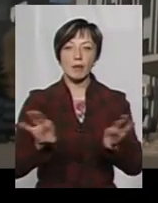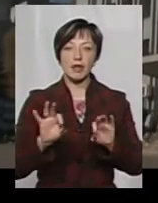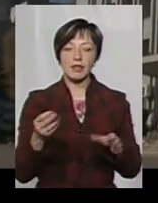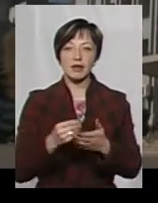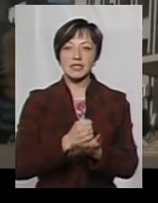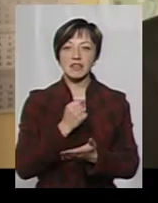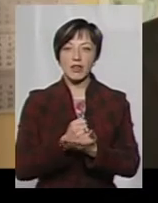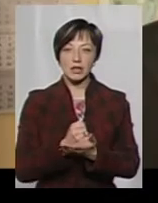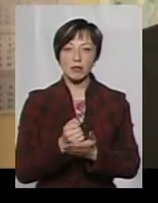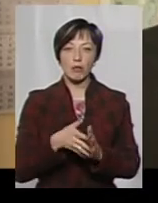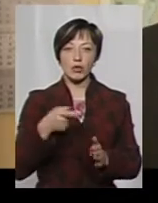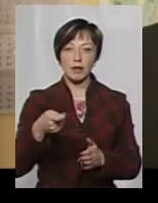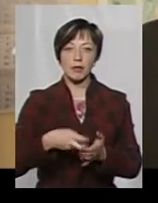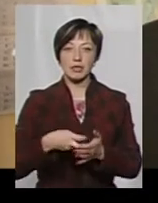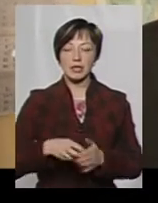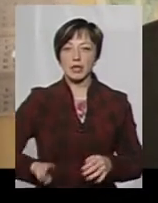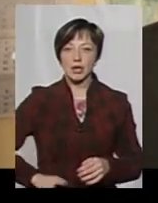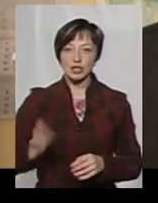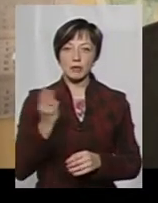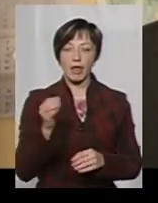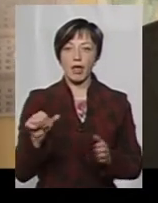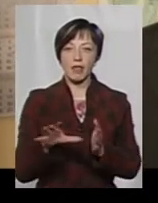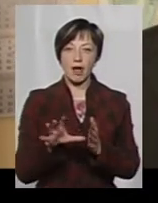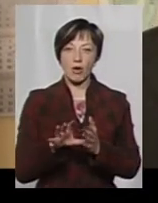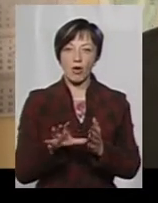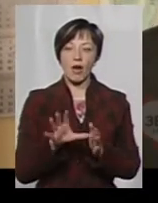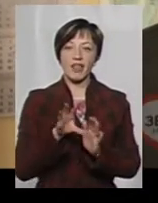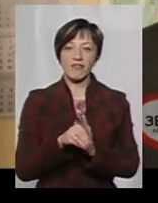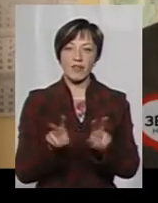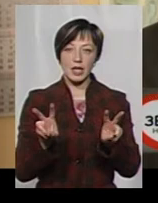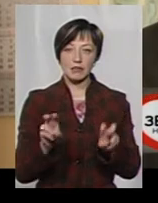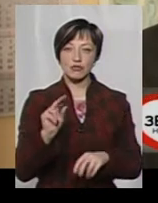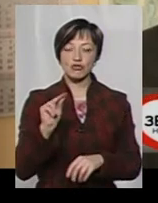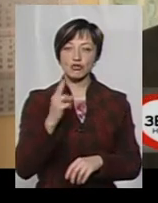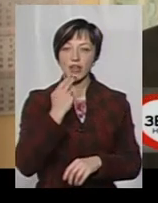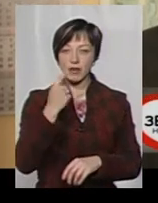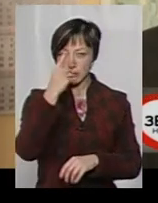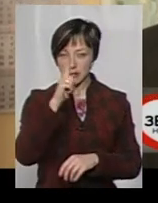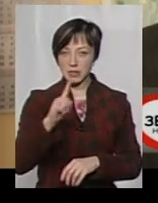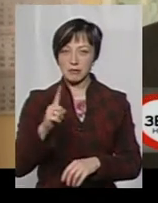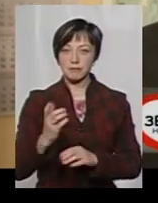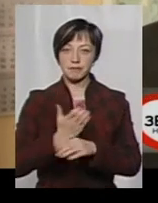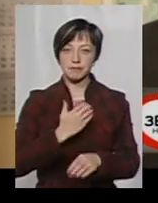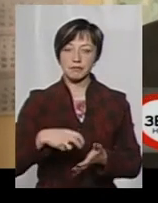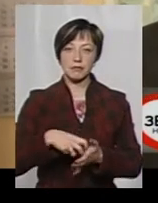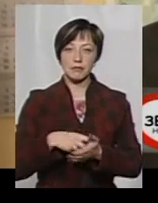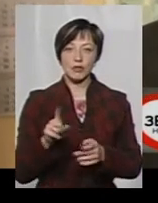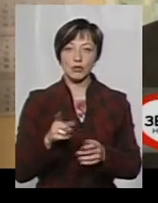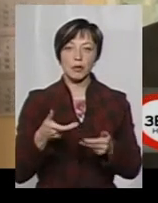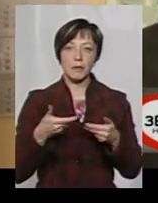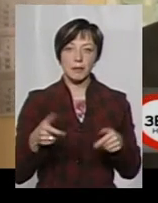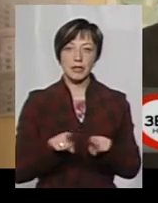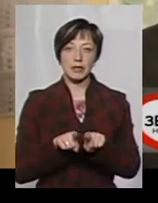тарифи затверджували за поданням листа директора «Шепетівка Енергоінвест». «В червні вони нам прислали листа, що ми